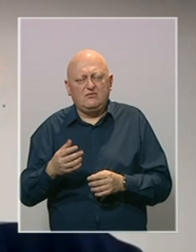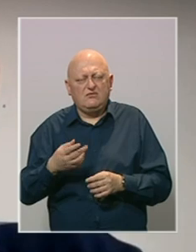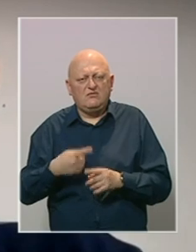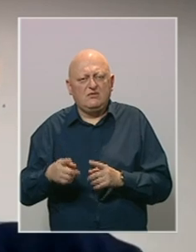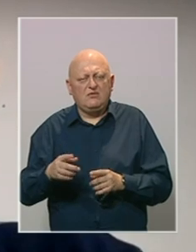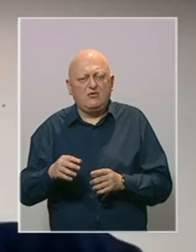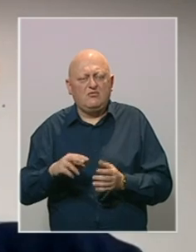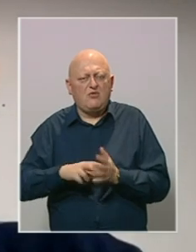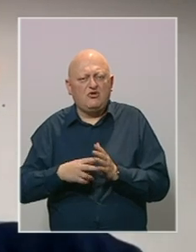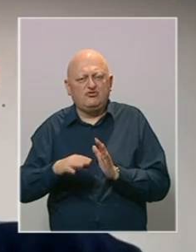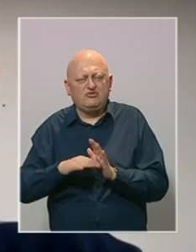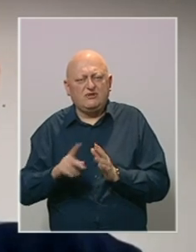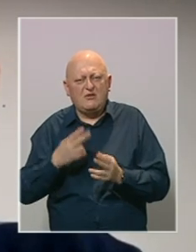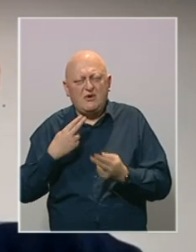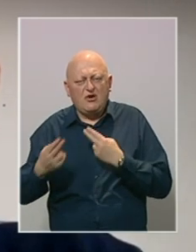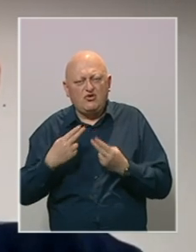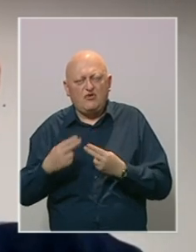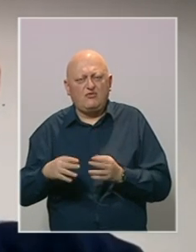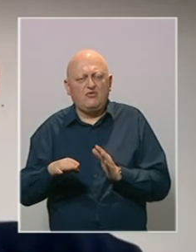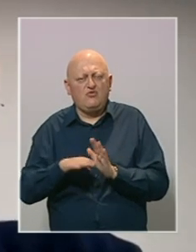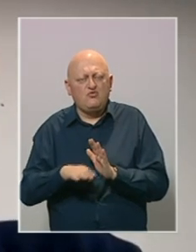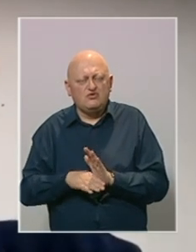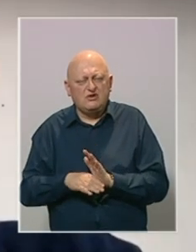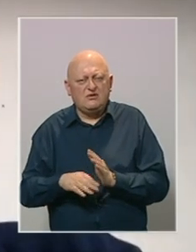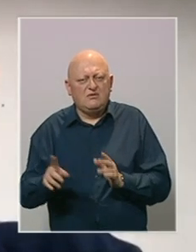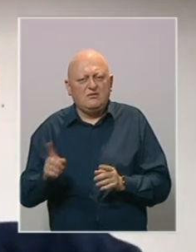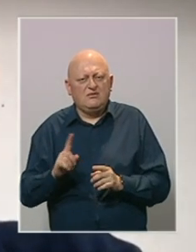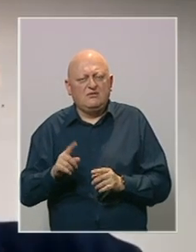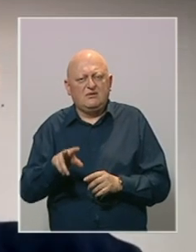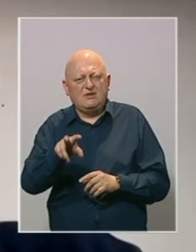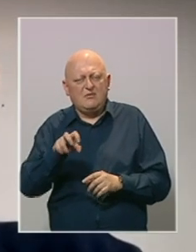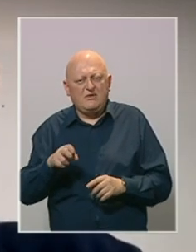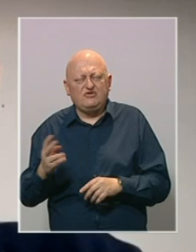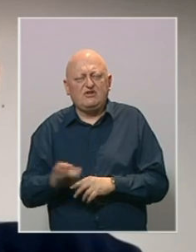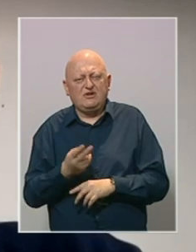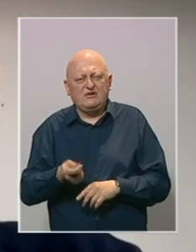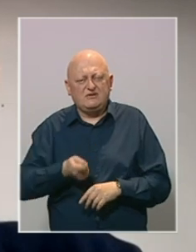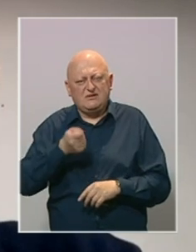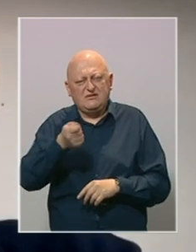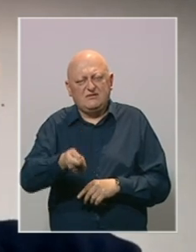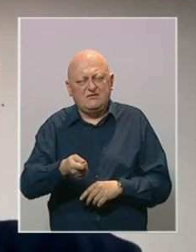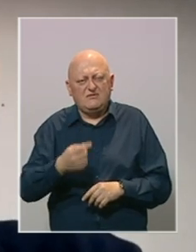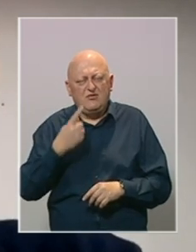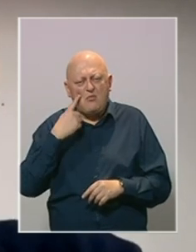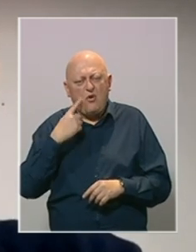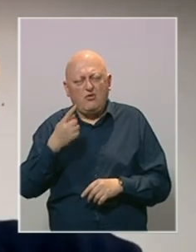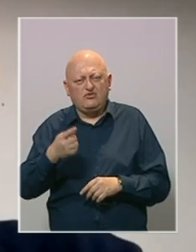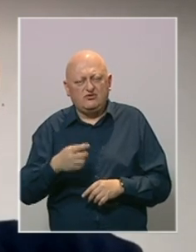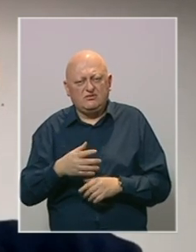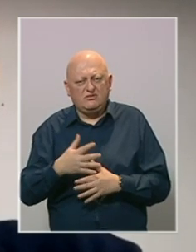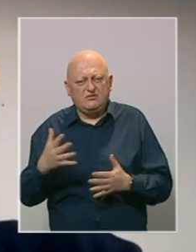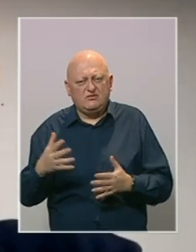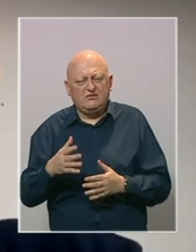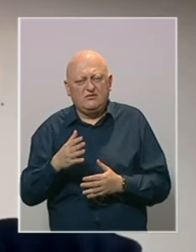političkog poredka, ne postoji konsensus oko sadržaja ustava, naravno da ne privlači strane investitore, naravno da čak pokušavaju veći